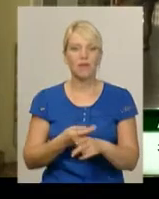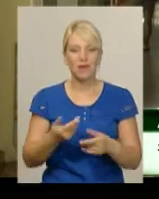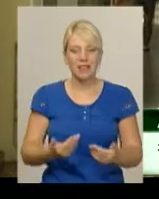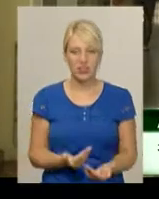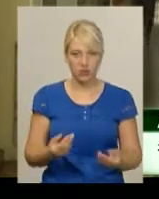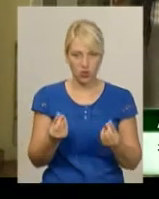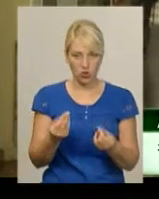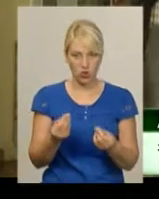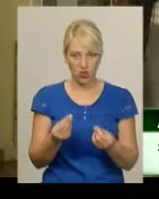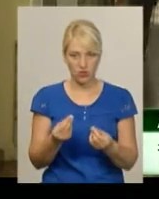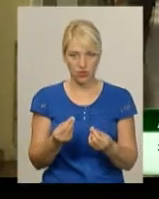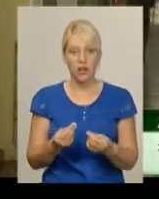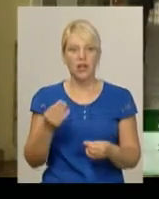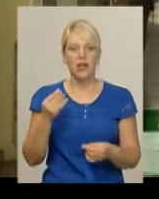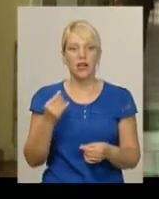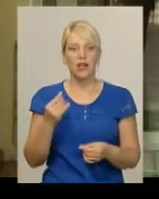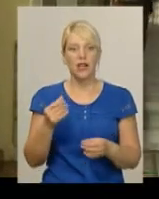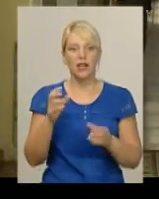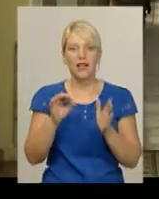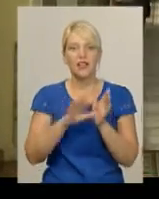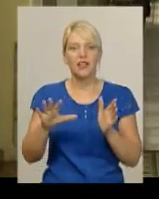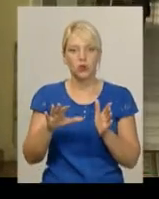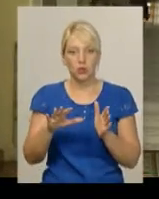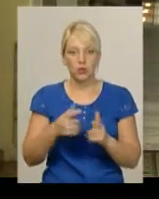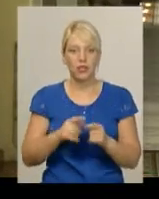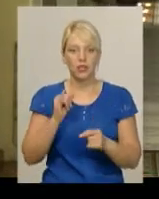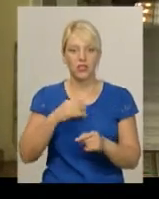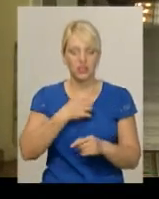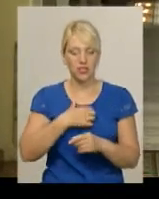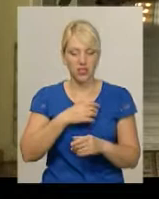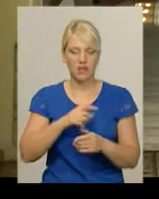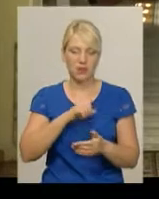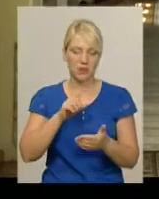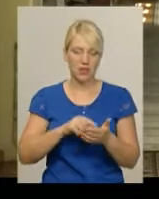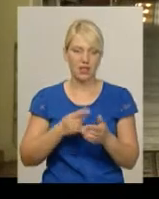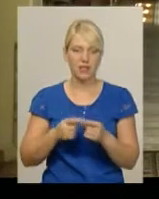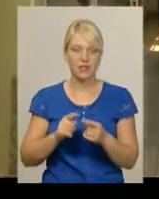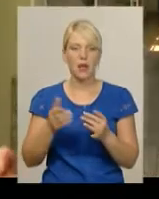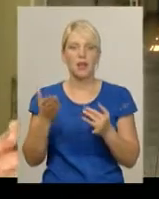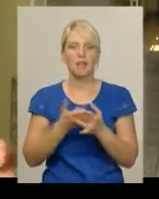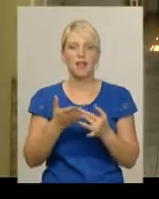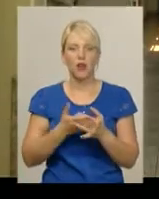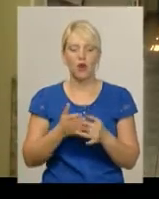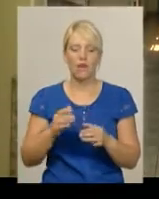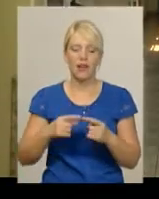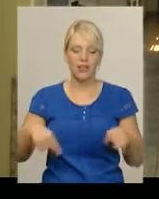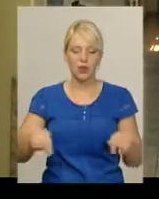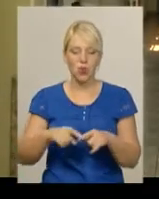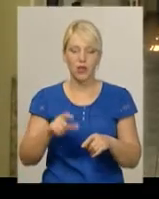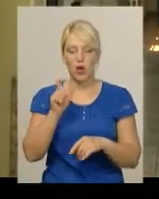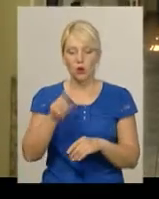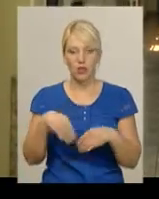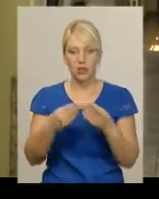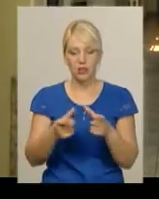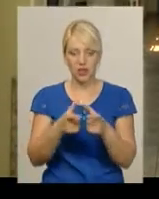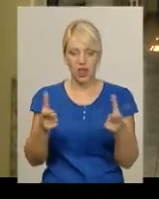Ну і дуже важливе питання, яке вирішує електронний квиток – це є пільгові категорії населення. Людине видається картка, він з цією